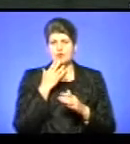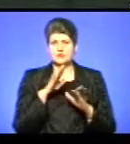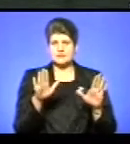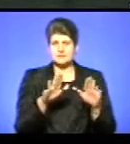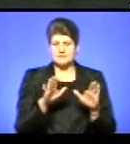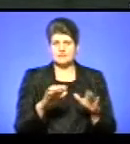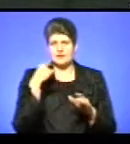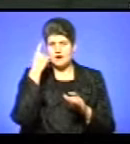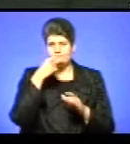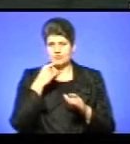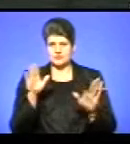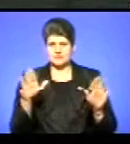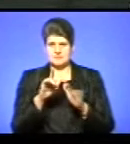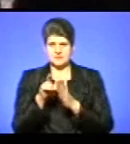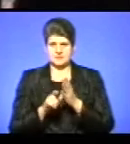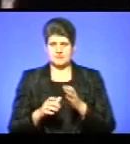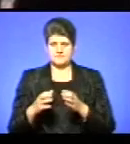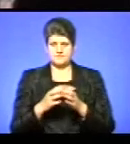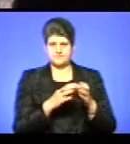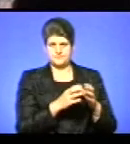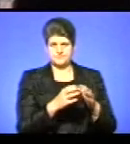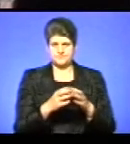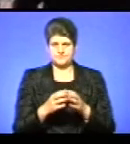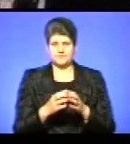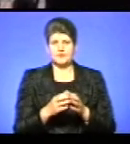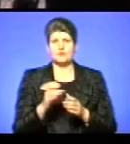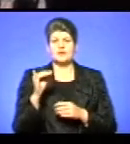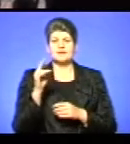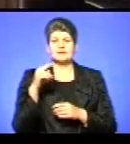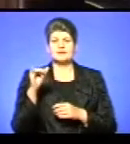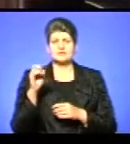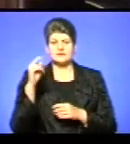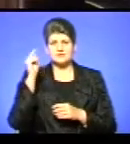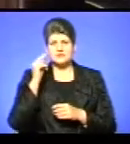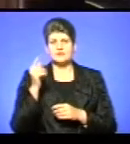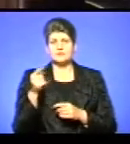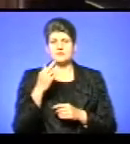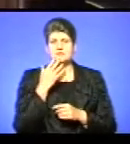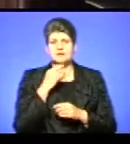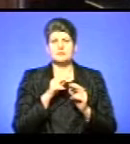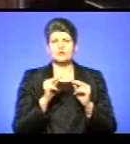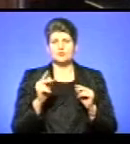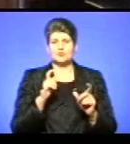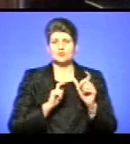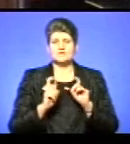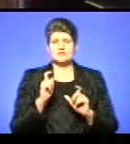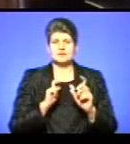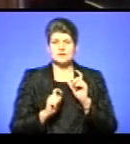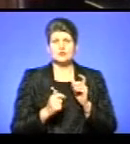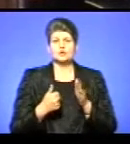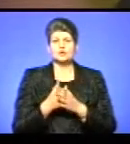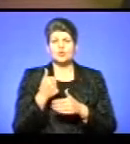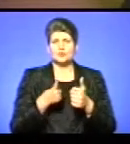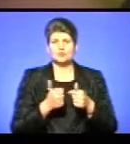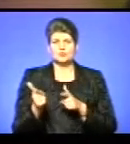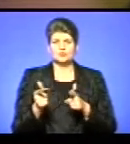голова журі Дмитро Губ'як. Уляна Дишкант навчається у Тернопільському національному педагогічному університеті. До конкурсу,